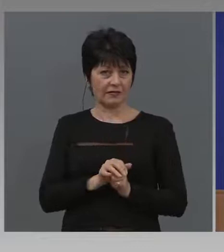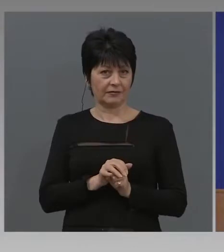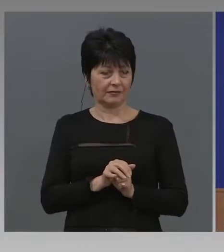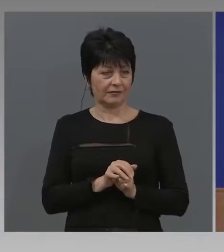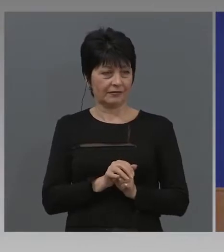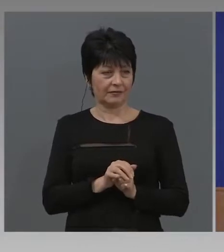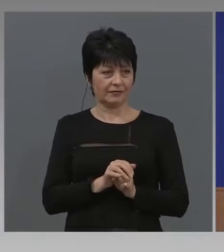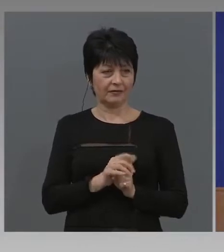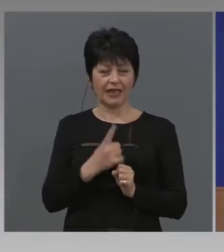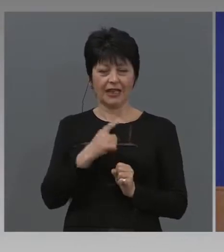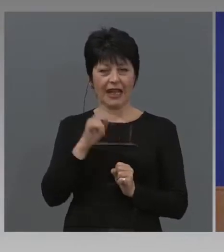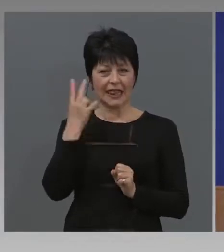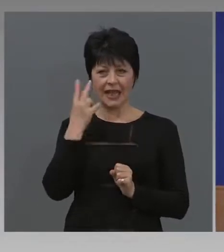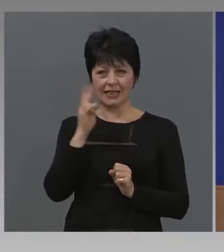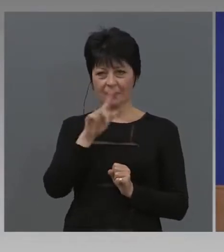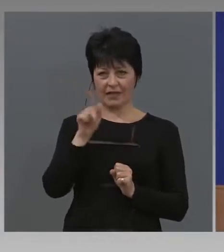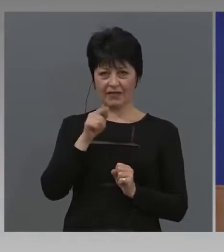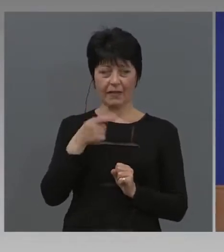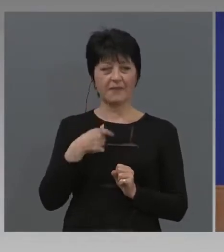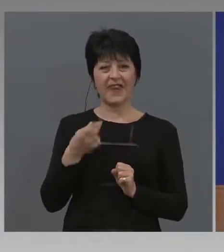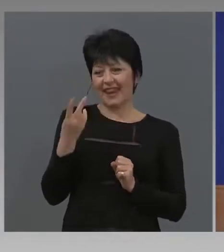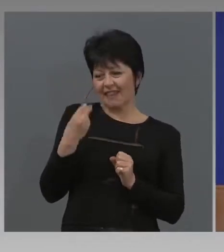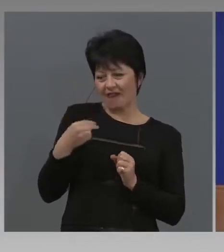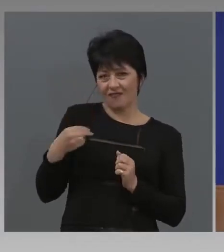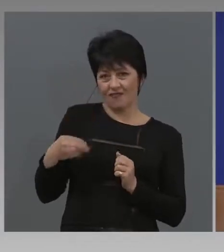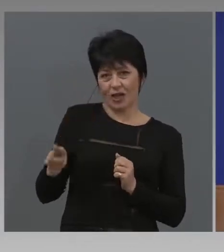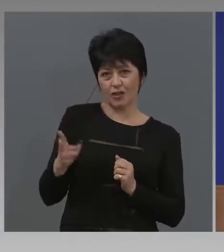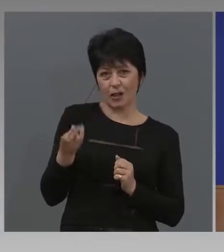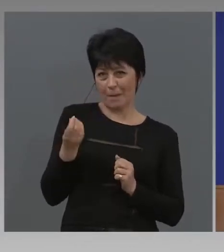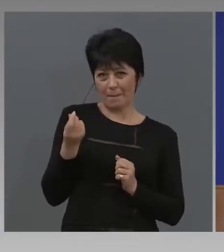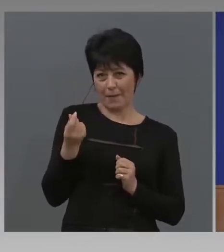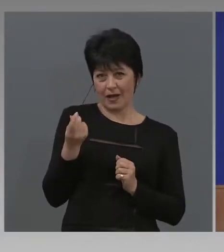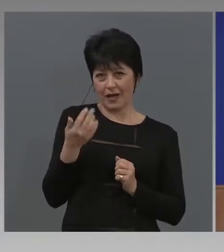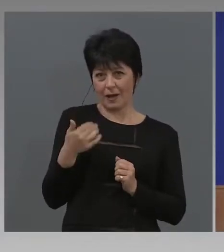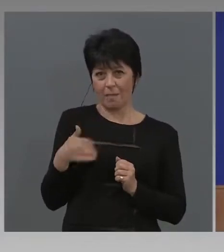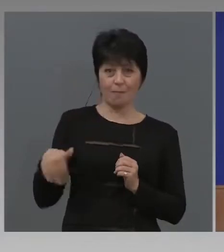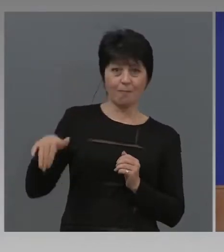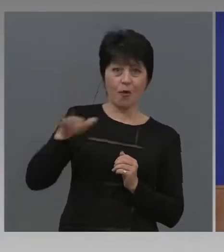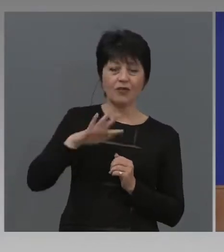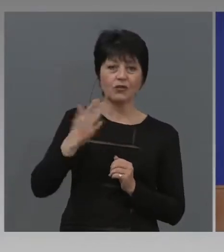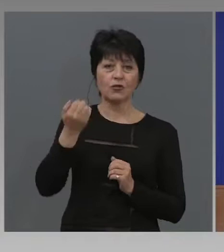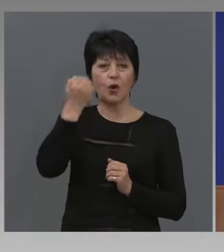повече, не ви чух. Да връща повече, отколкото същност ще ползва.